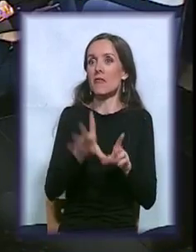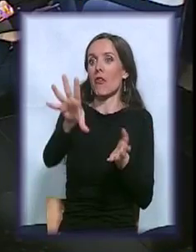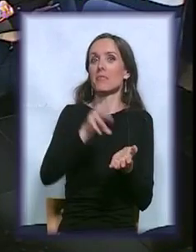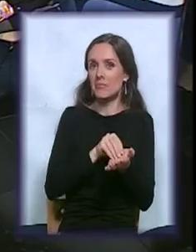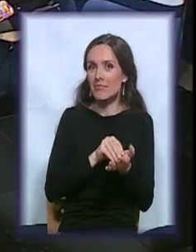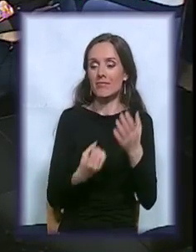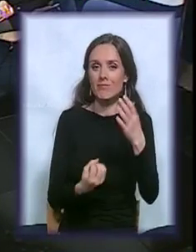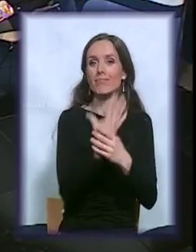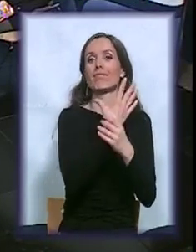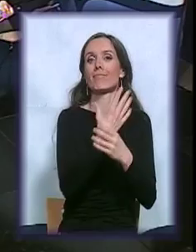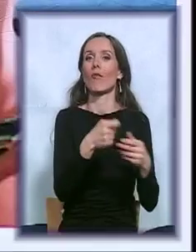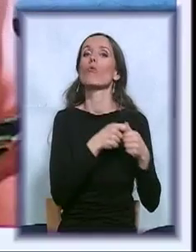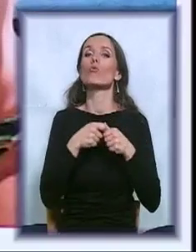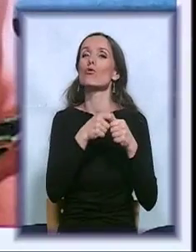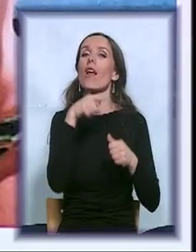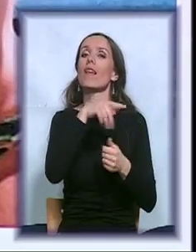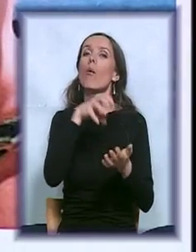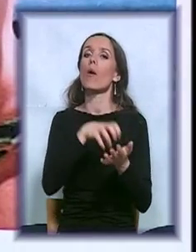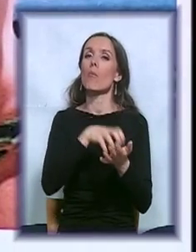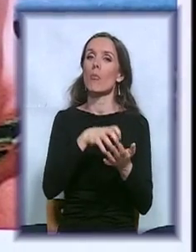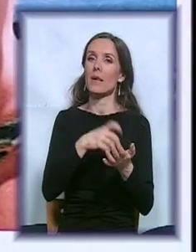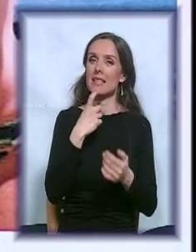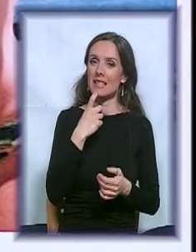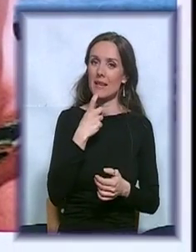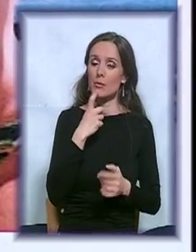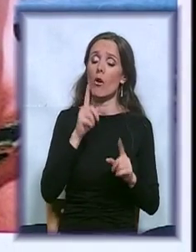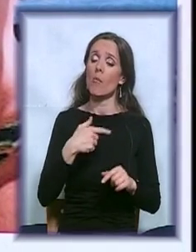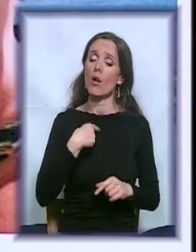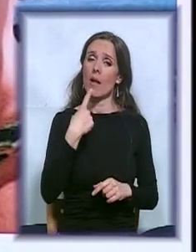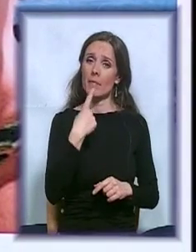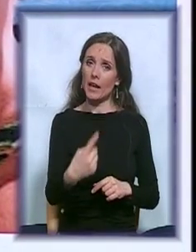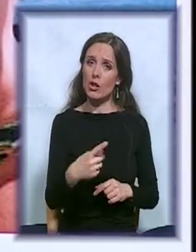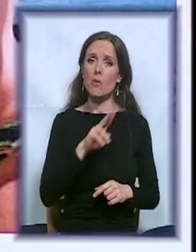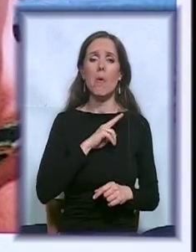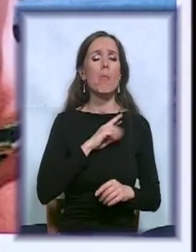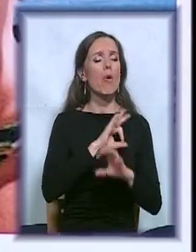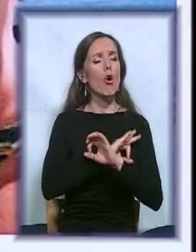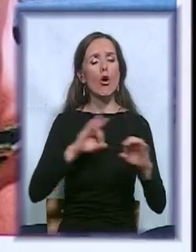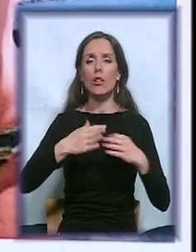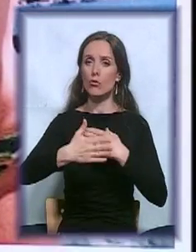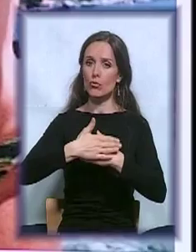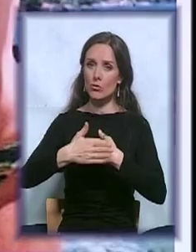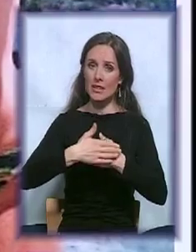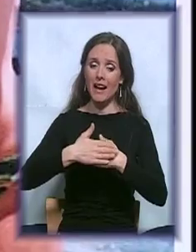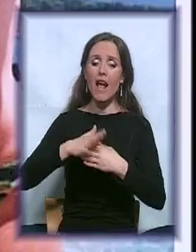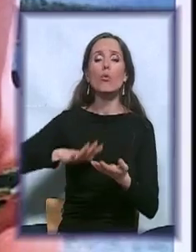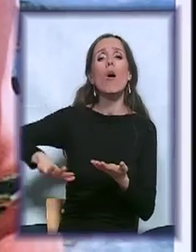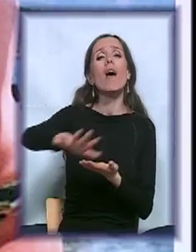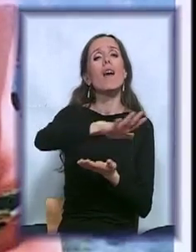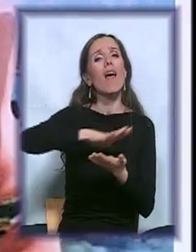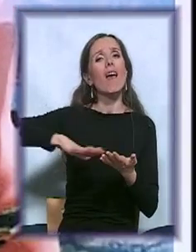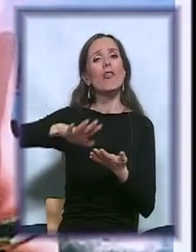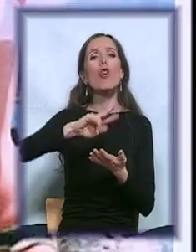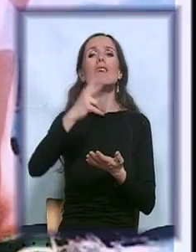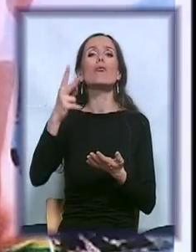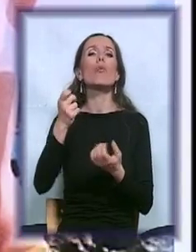registrujamo u Republici Srpskoj. I moram da napominam da imam izuzetno dobru saradnju u regionu sa ostalim